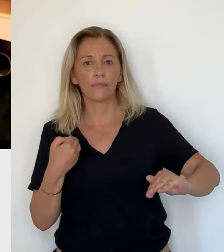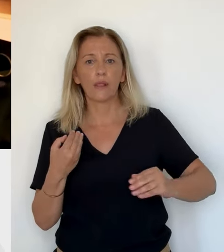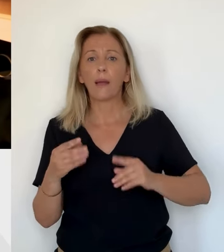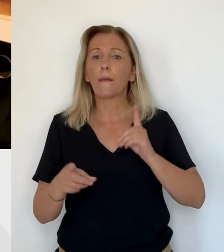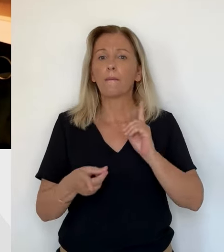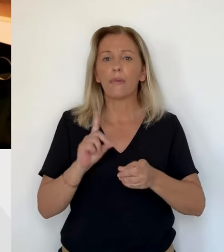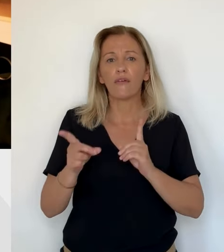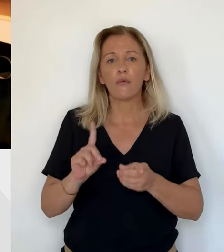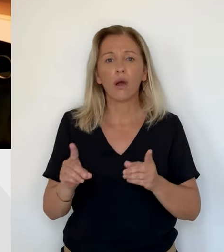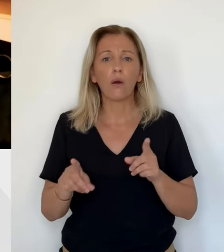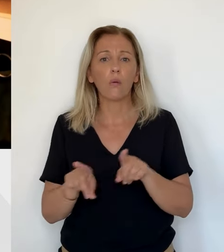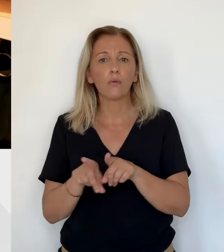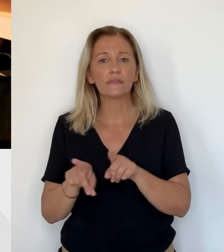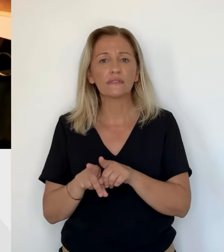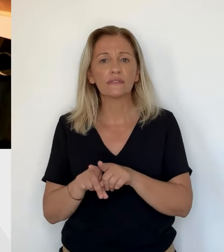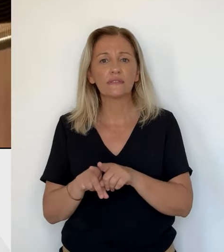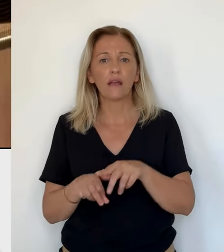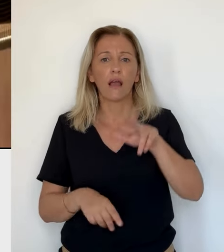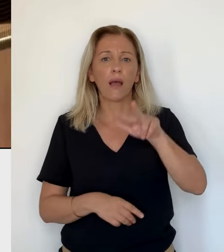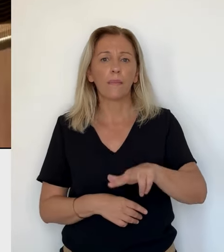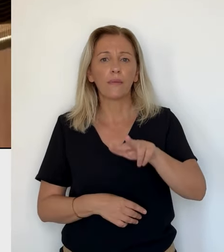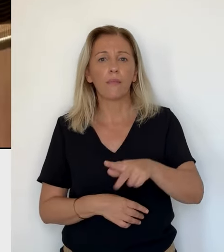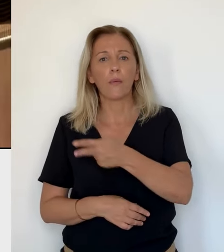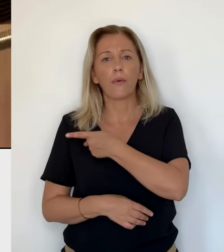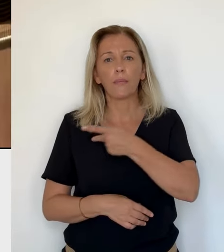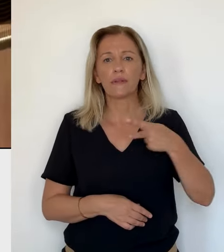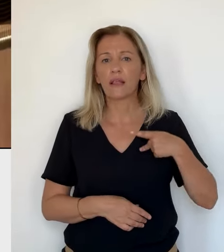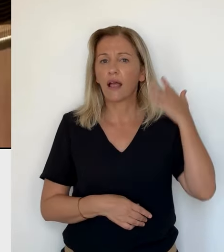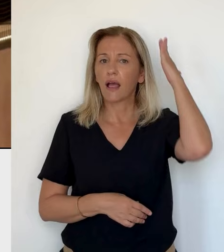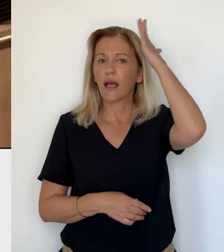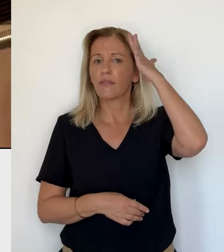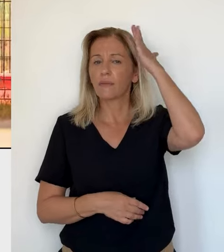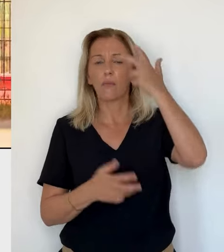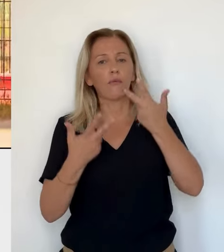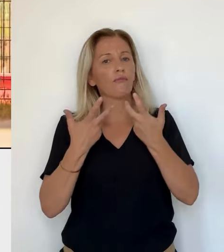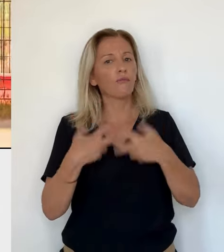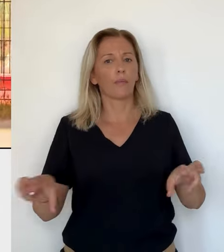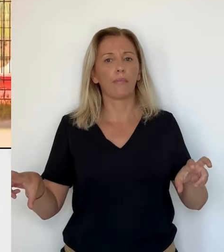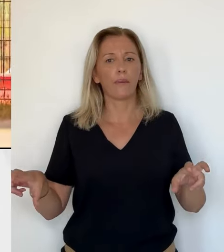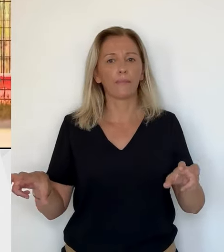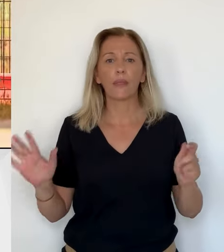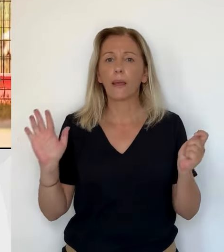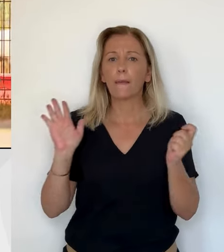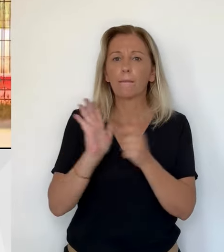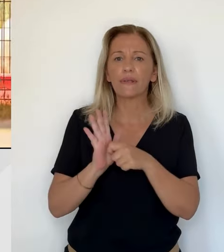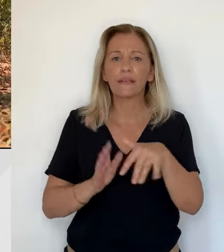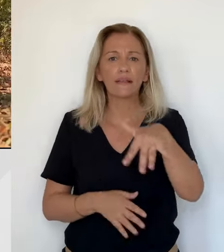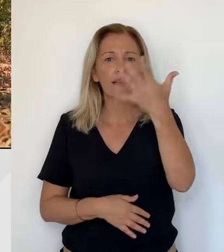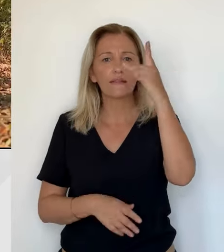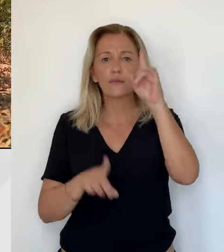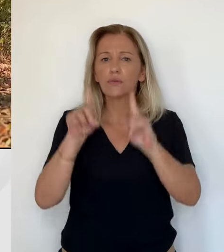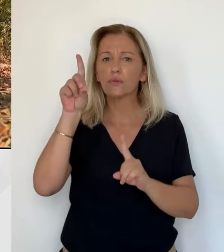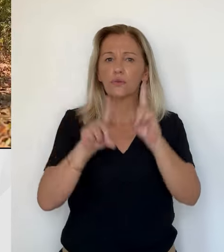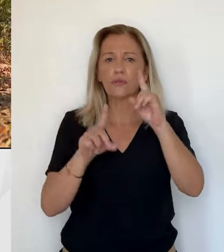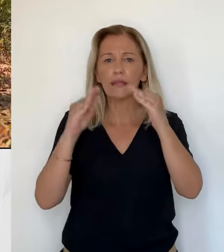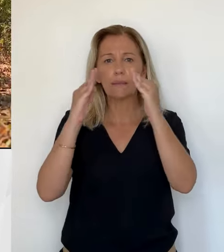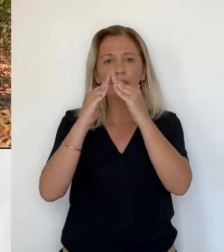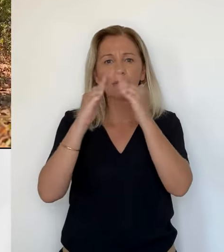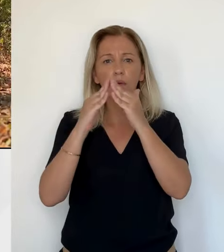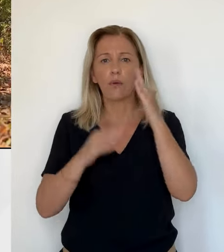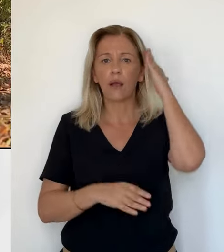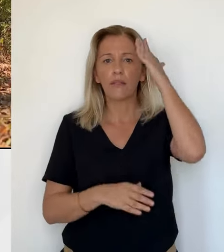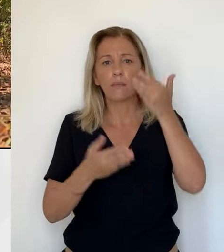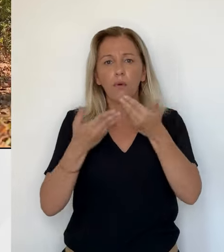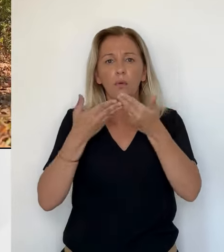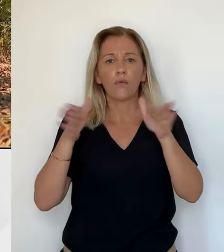les propriétaires ne veulent plus d'animaux. Dès l'ouverture des portes le 15 juillet, le refuge a été pris d'assaut. En plus des chats, il accueille aussi